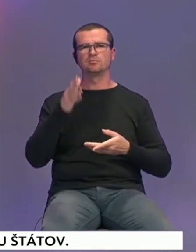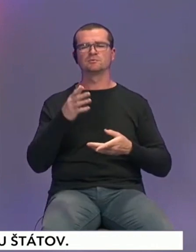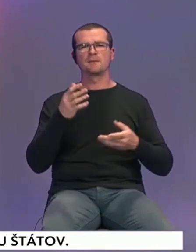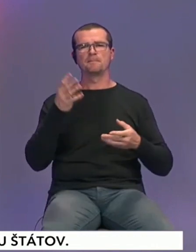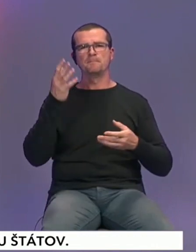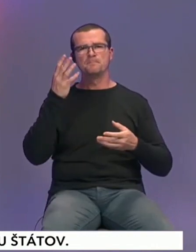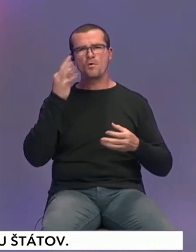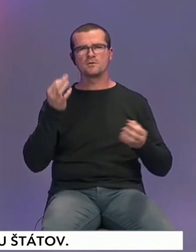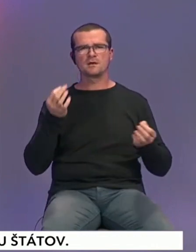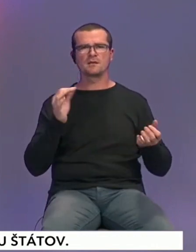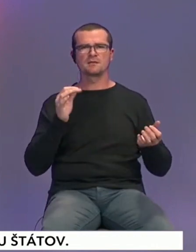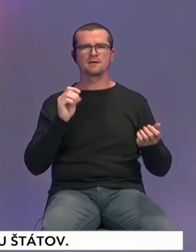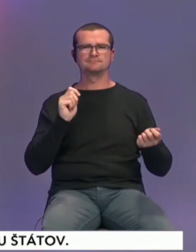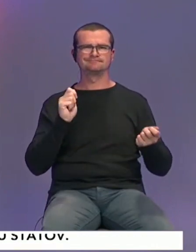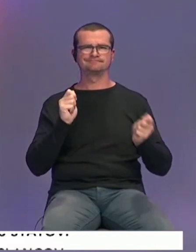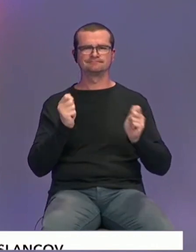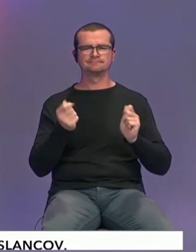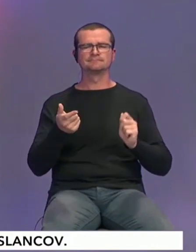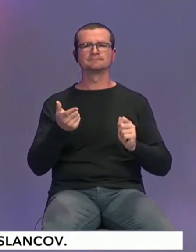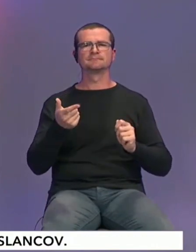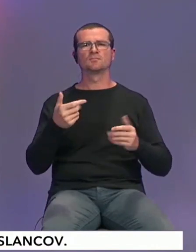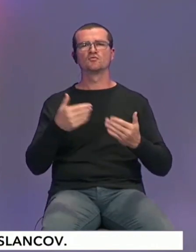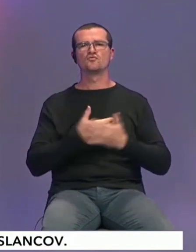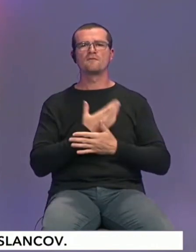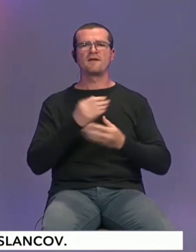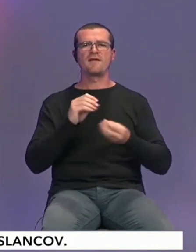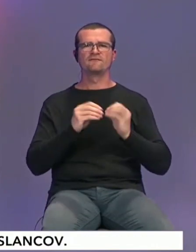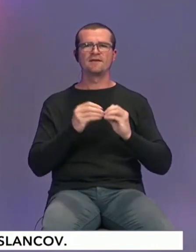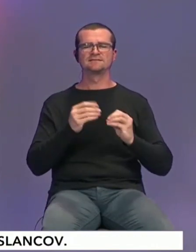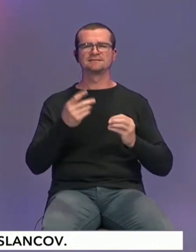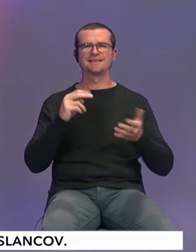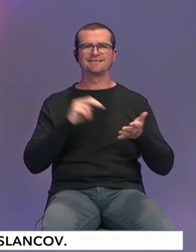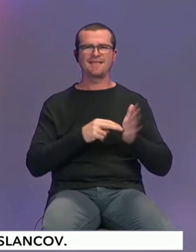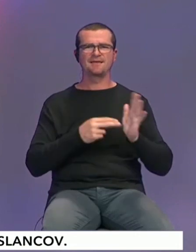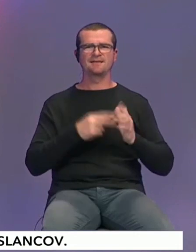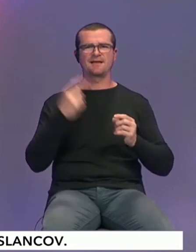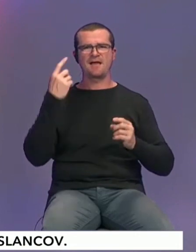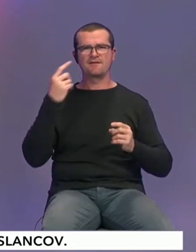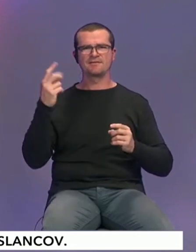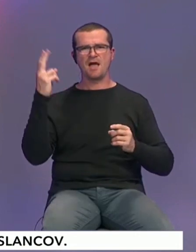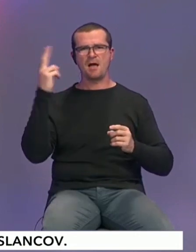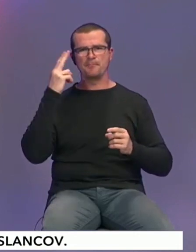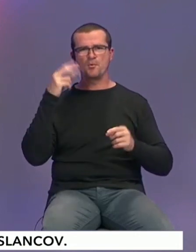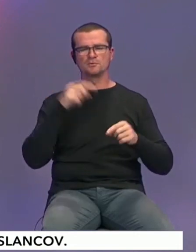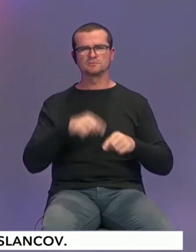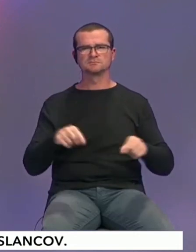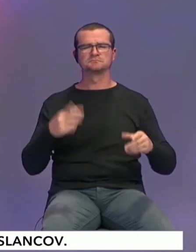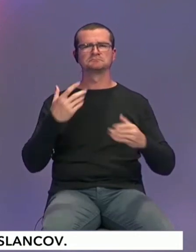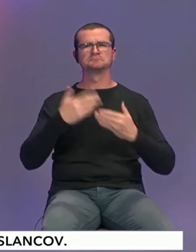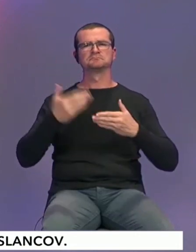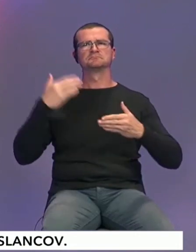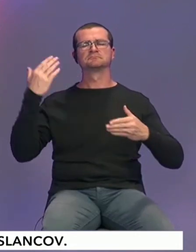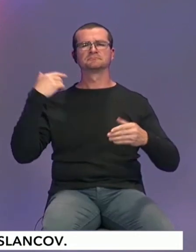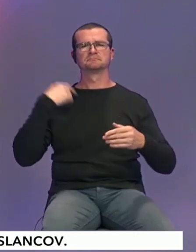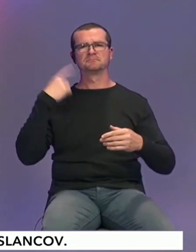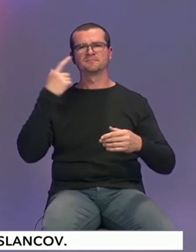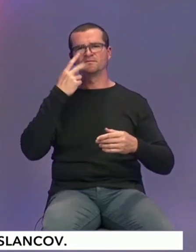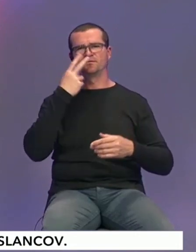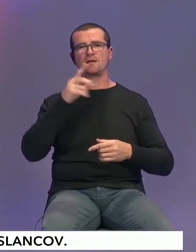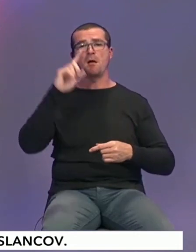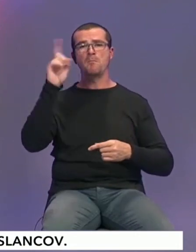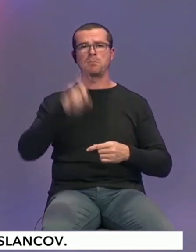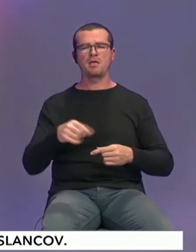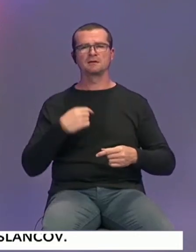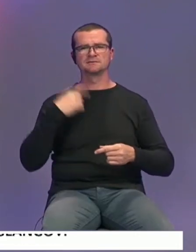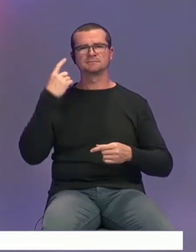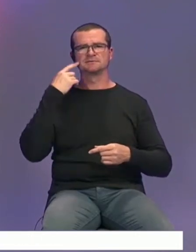modernizovať, ale musí určite reflektovať na nové výdovitky, vedy, techniky, poznania, poznatko. Viete, kedysi, keď sme videli blesk, tak